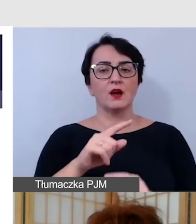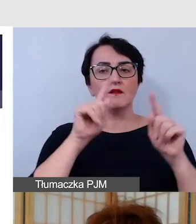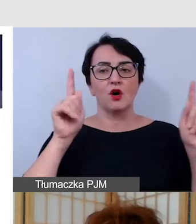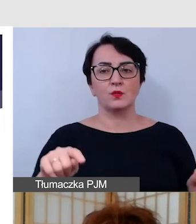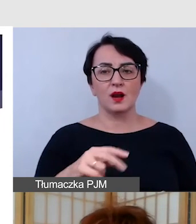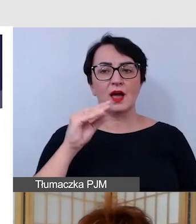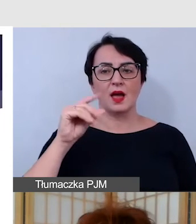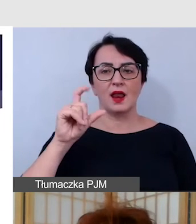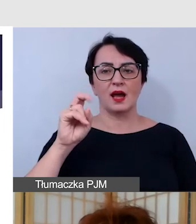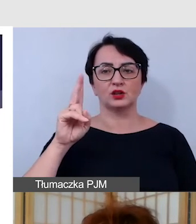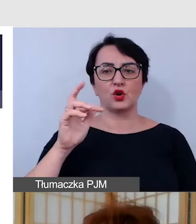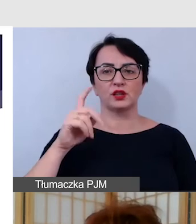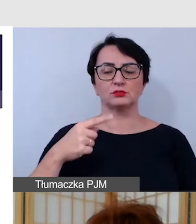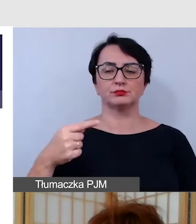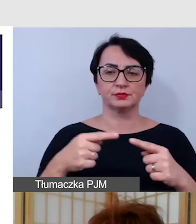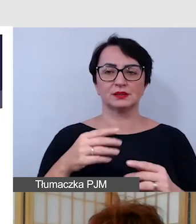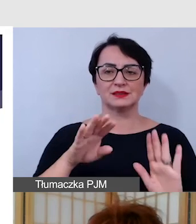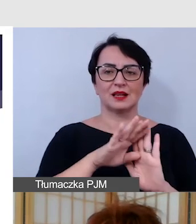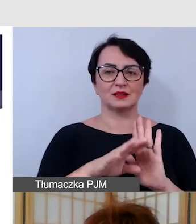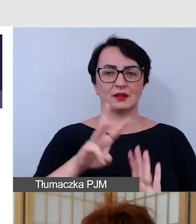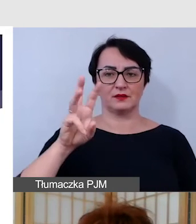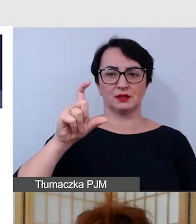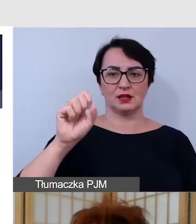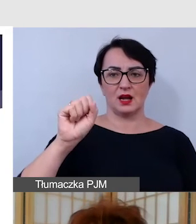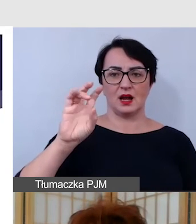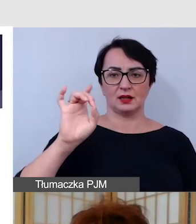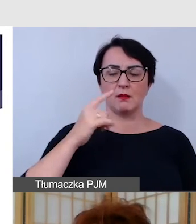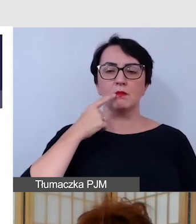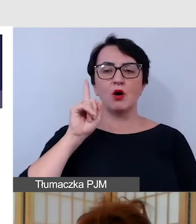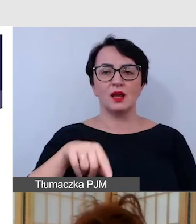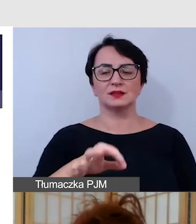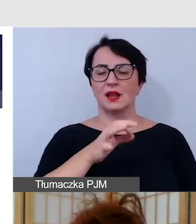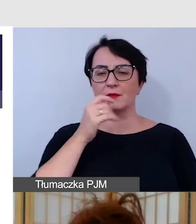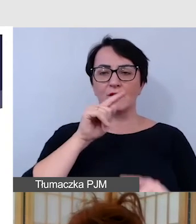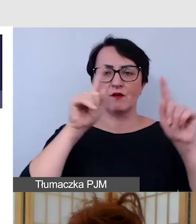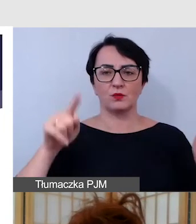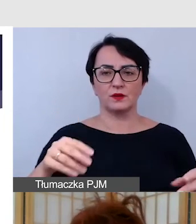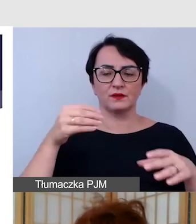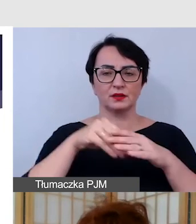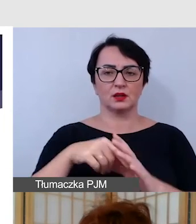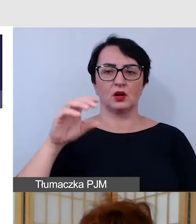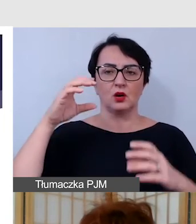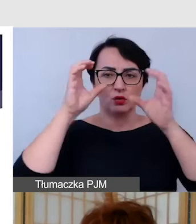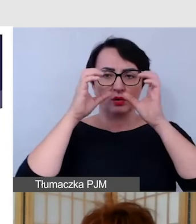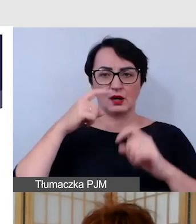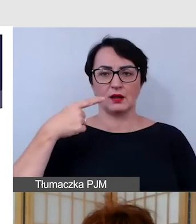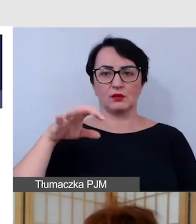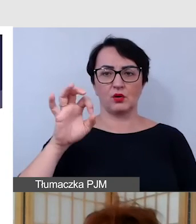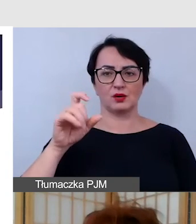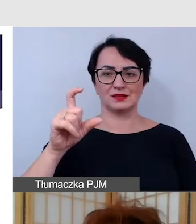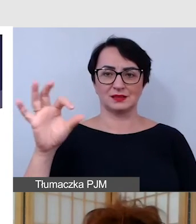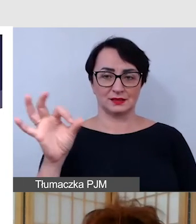standardem WCAG. Najczęściej polecany jest to formularz przygotowywany w Google Docs, ale